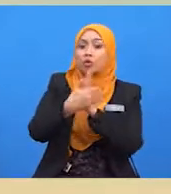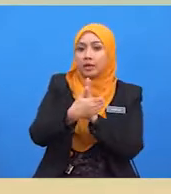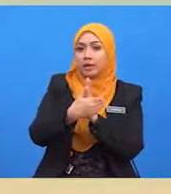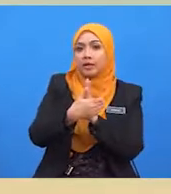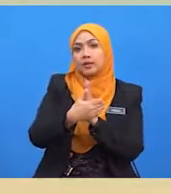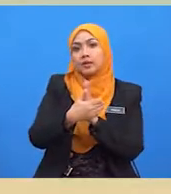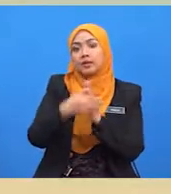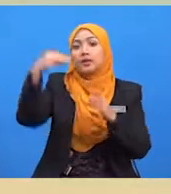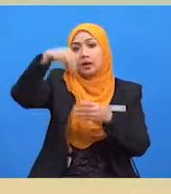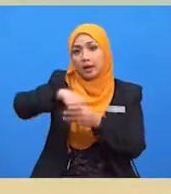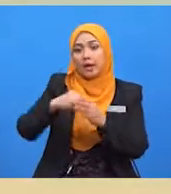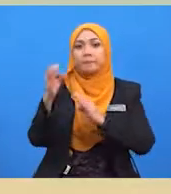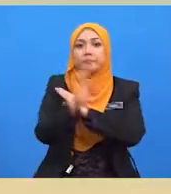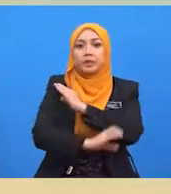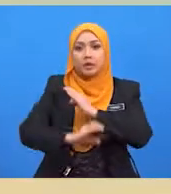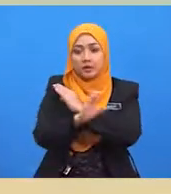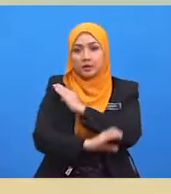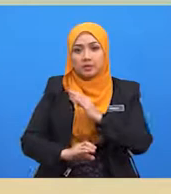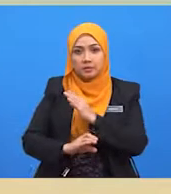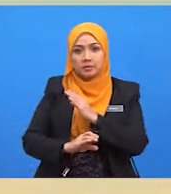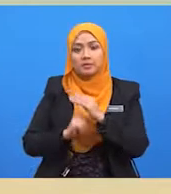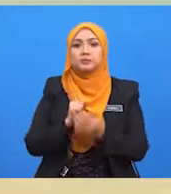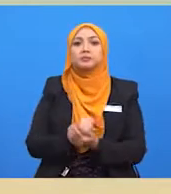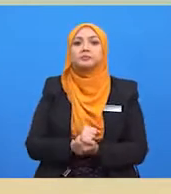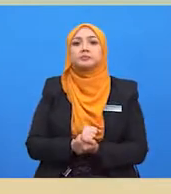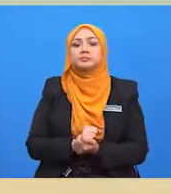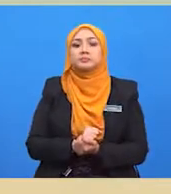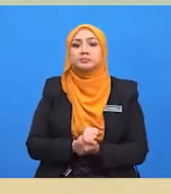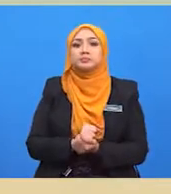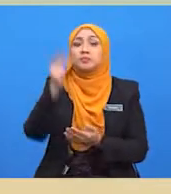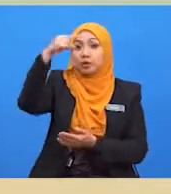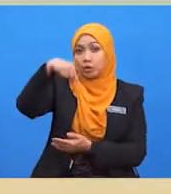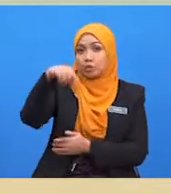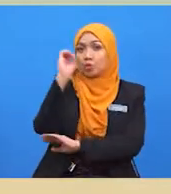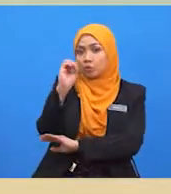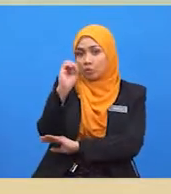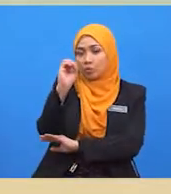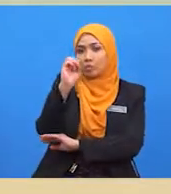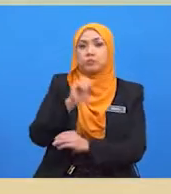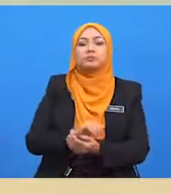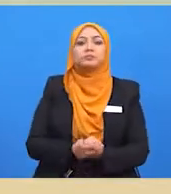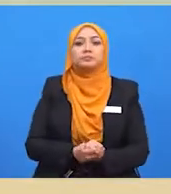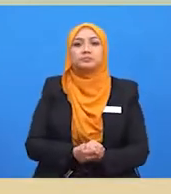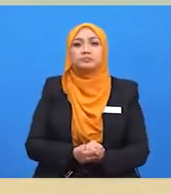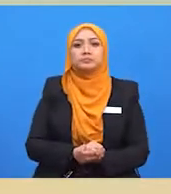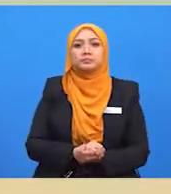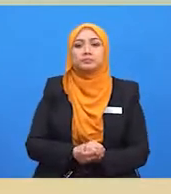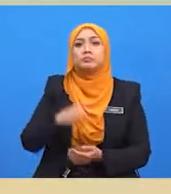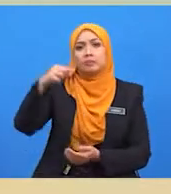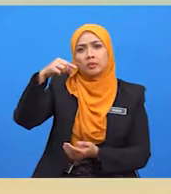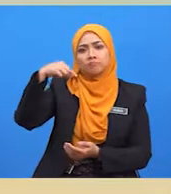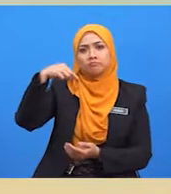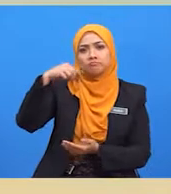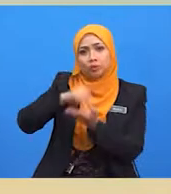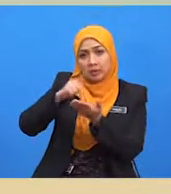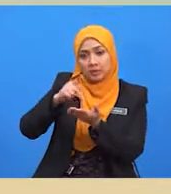Q0. Kuantiti keluaran kereta tempatan turun daripada